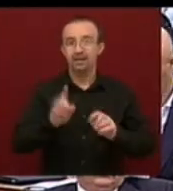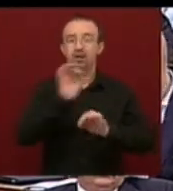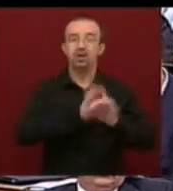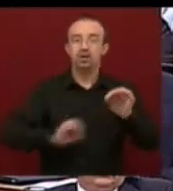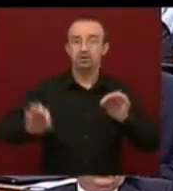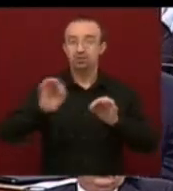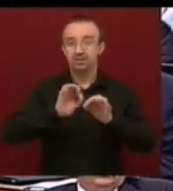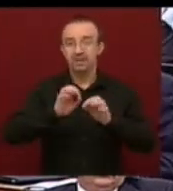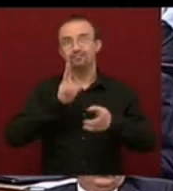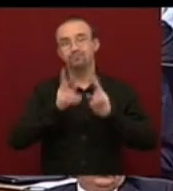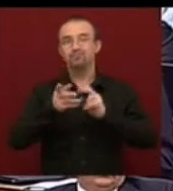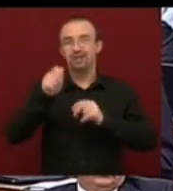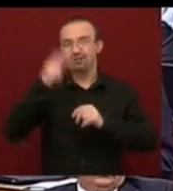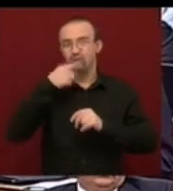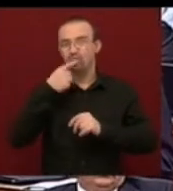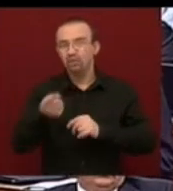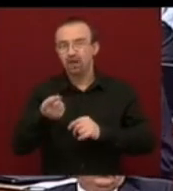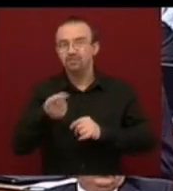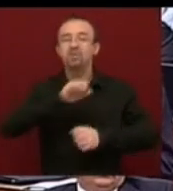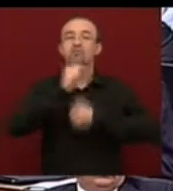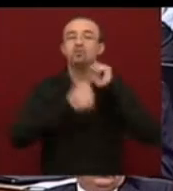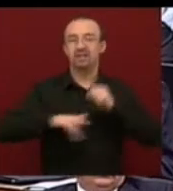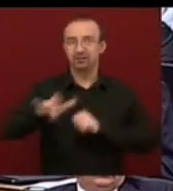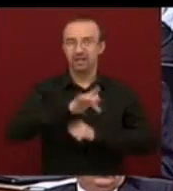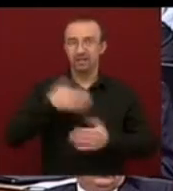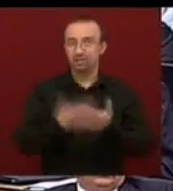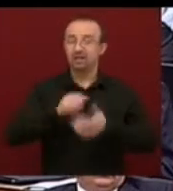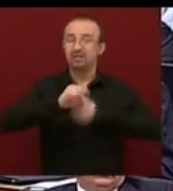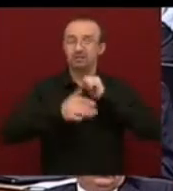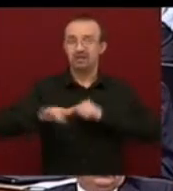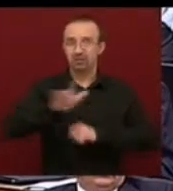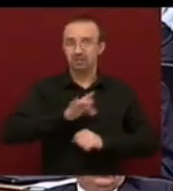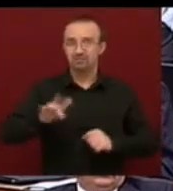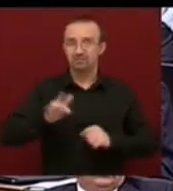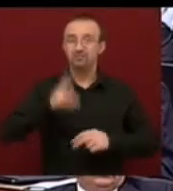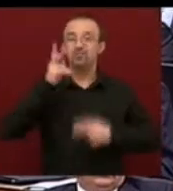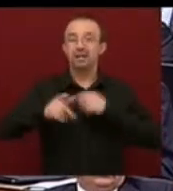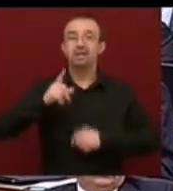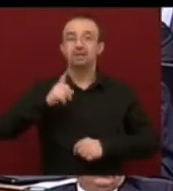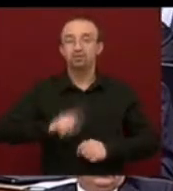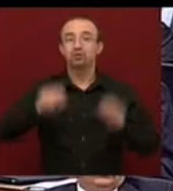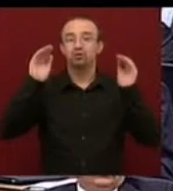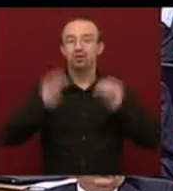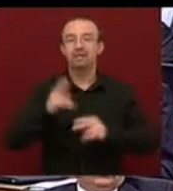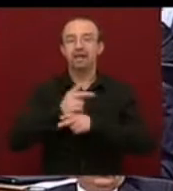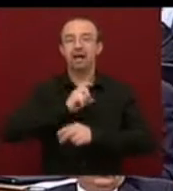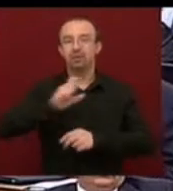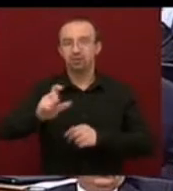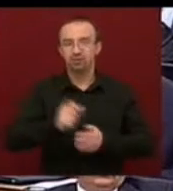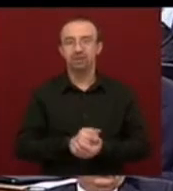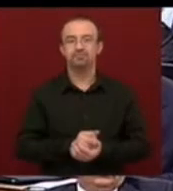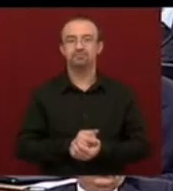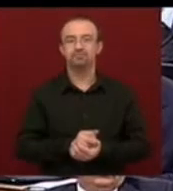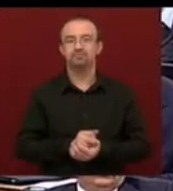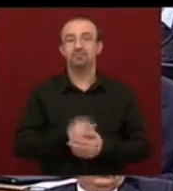ország, ahogy képviselőr mondta, mozgásterét, gazdasági mozgásterét, és képes volt csökkenteni az államadóságát,